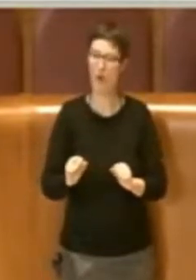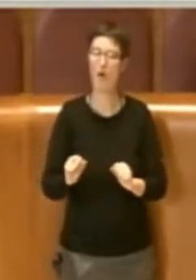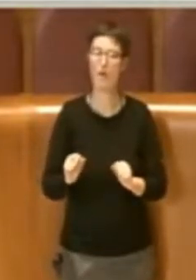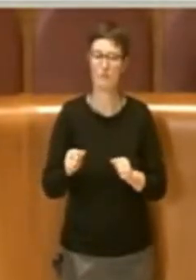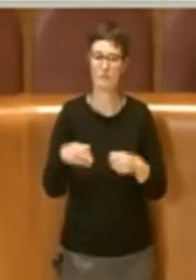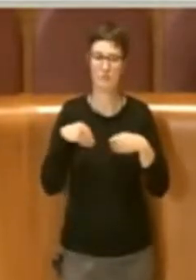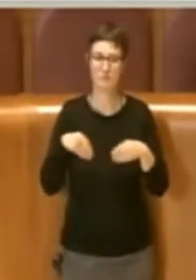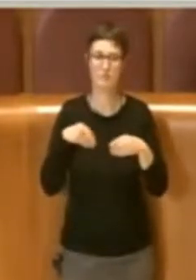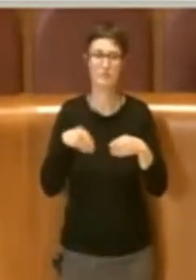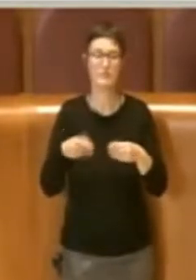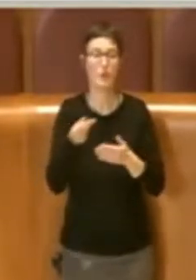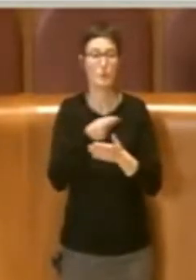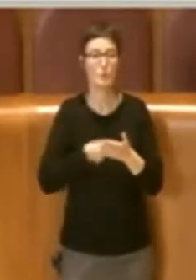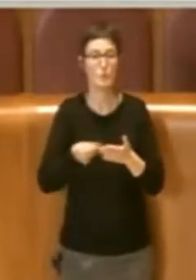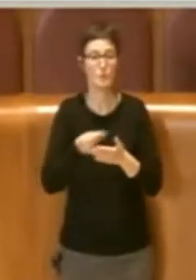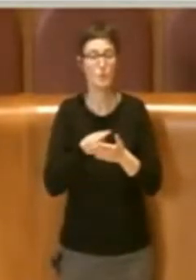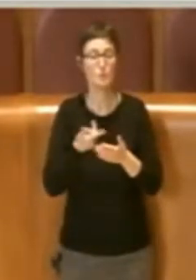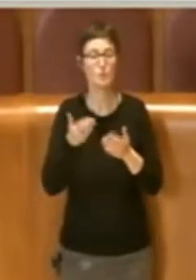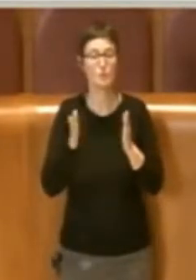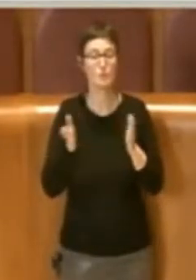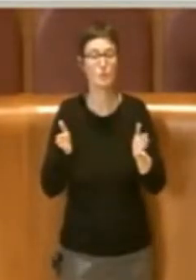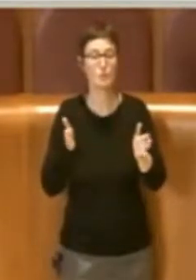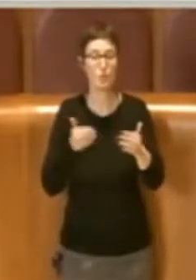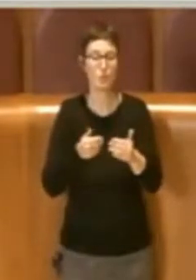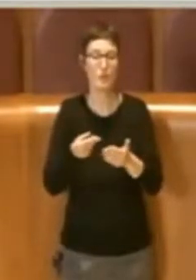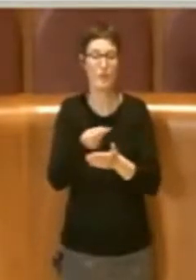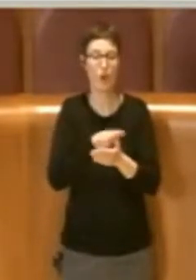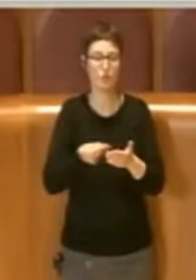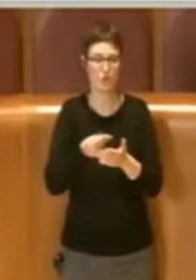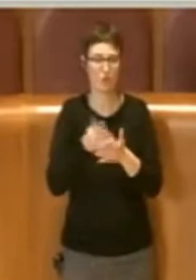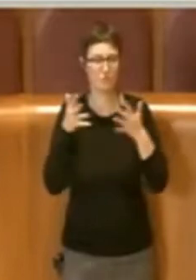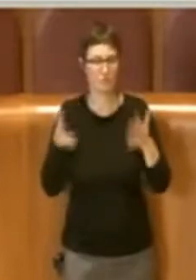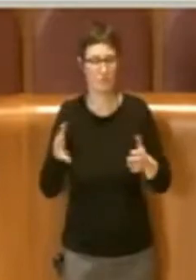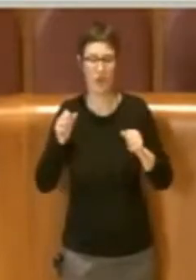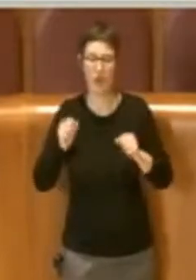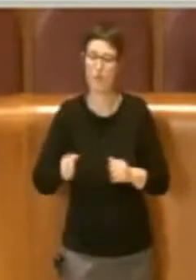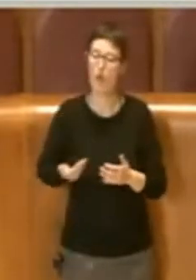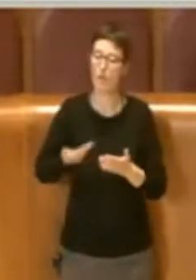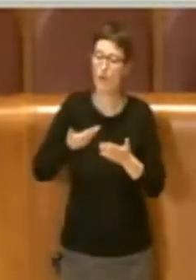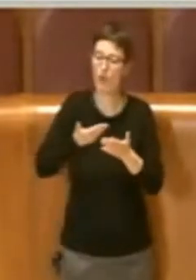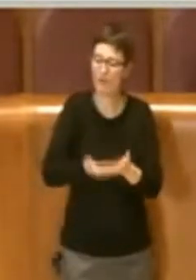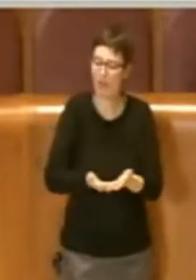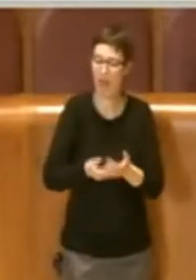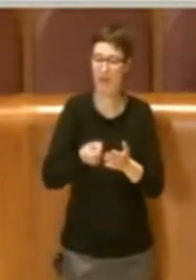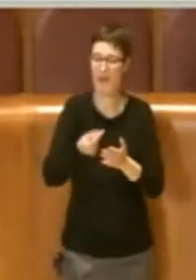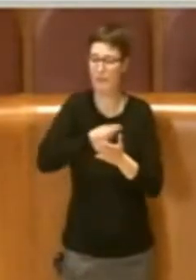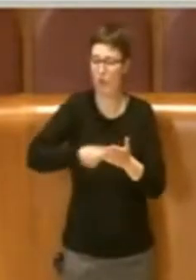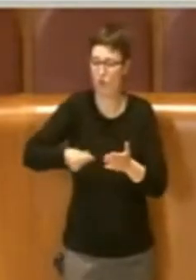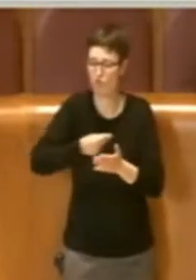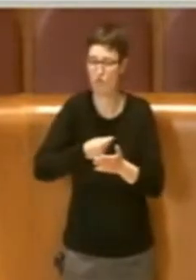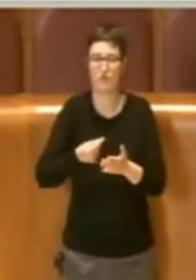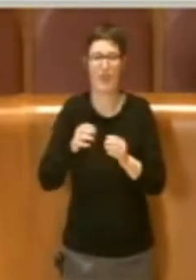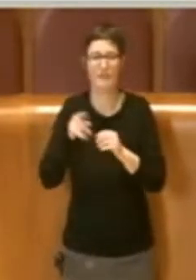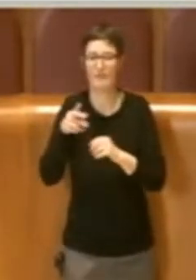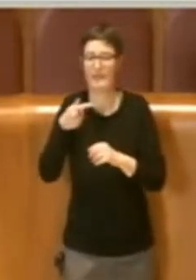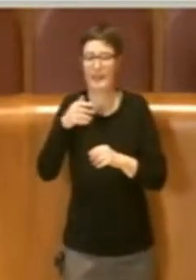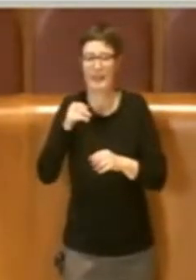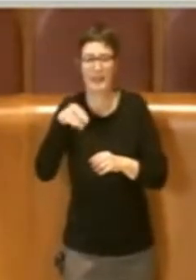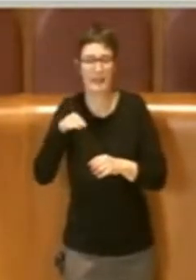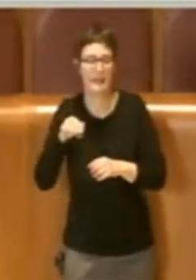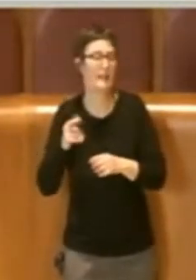che potranno portare con i loro progetti, fatti da team costituiti da urbanisti, architetti,